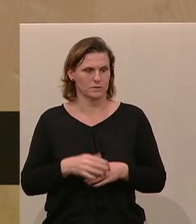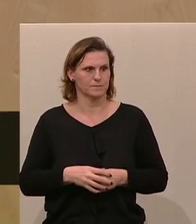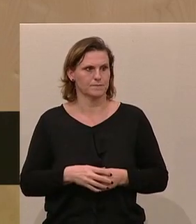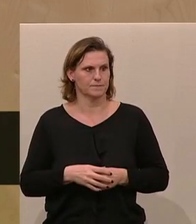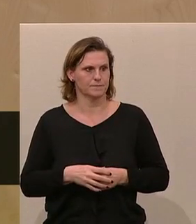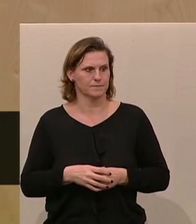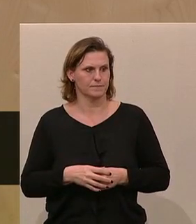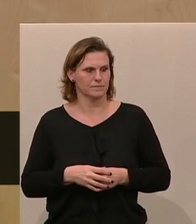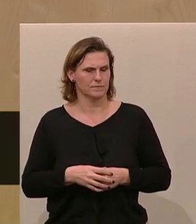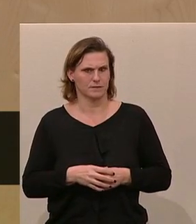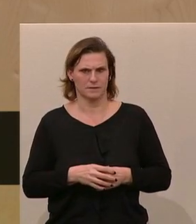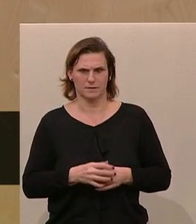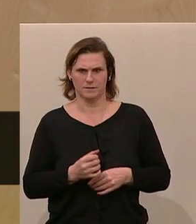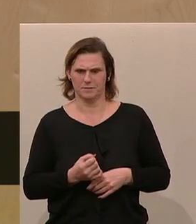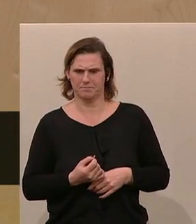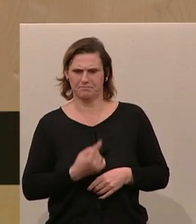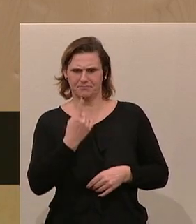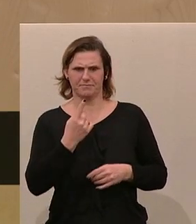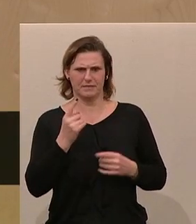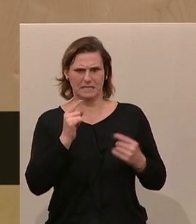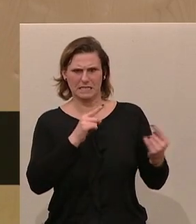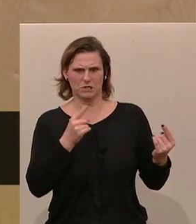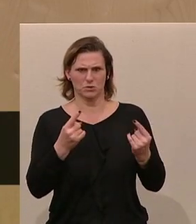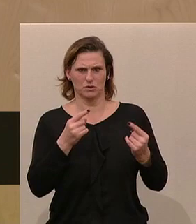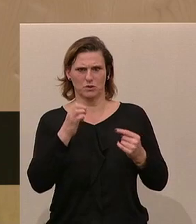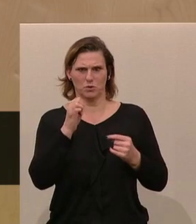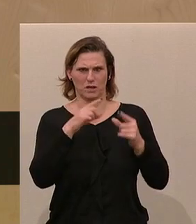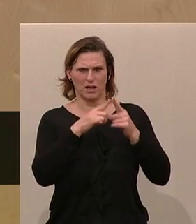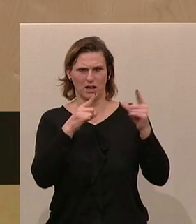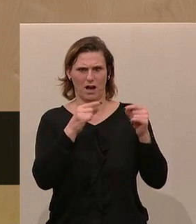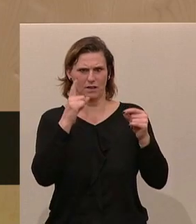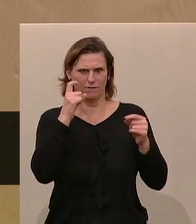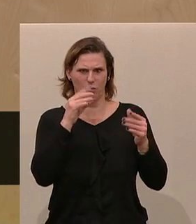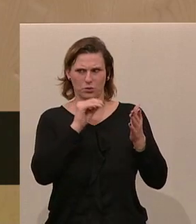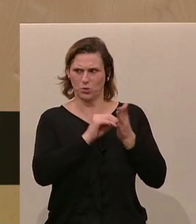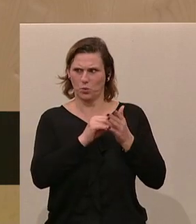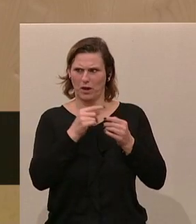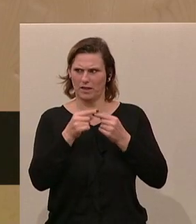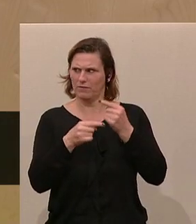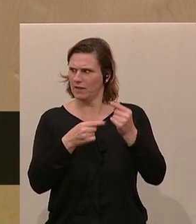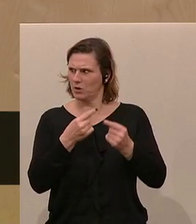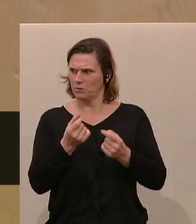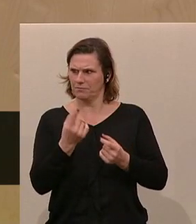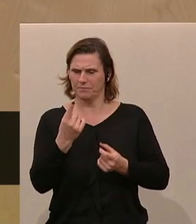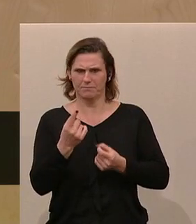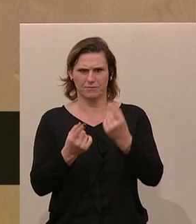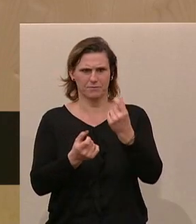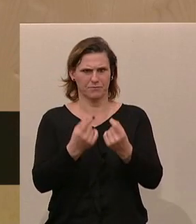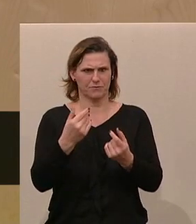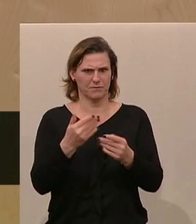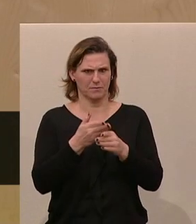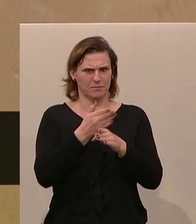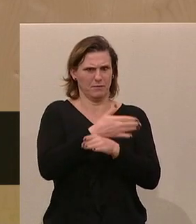Eine sehr sonderbare Diskussion, die sich hier um die E-Card mit Foto mehr oder weniger aufzeigt bei den letzten